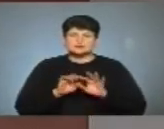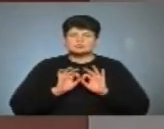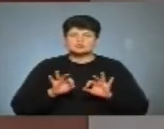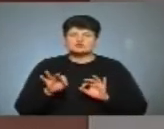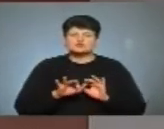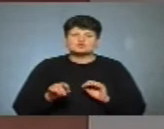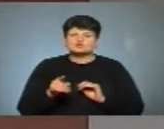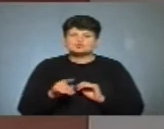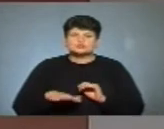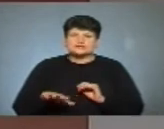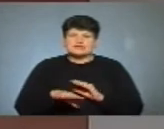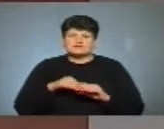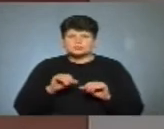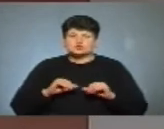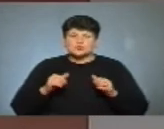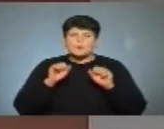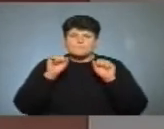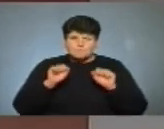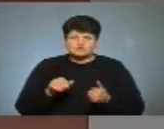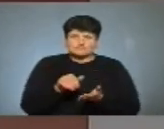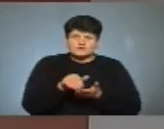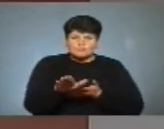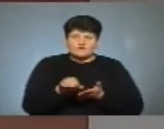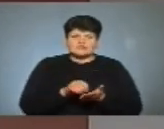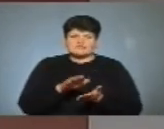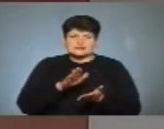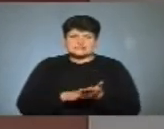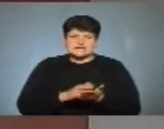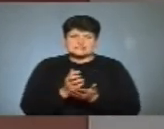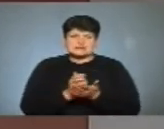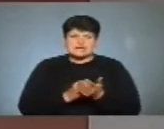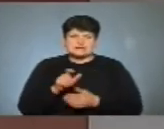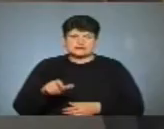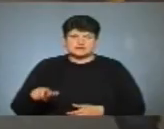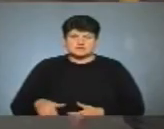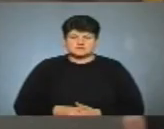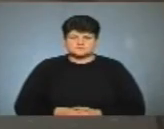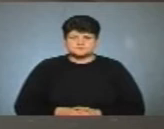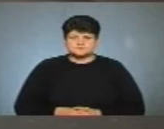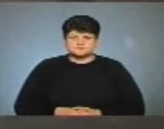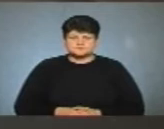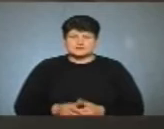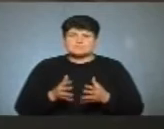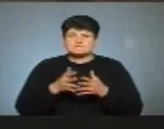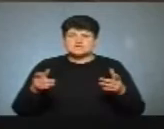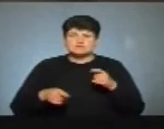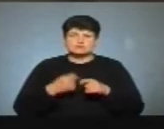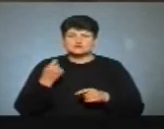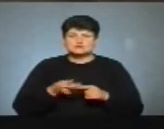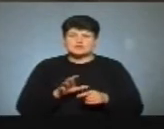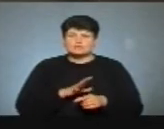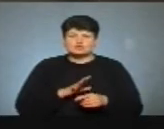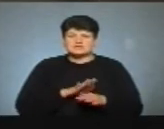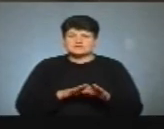територіальні виборчі комісії можуть відмовити у реєстрації кандидатам. Найбільшим порушенням було недотримання